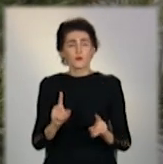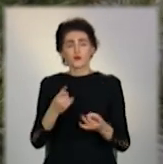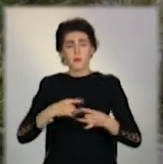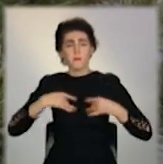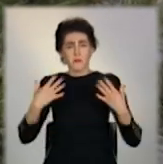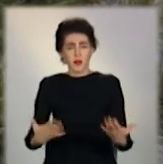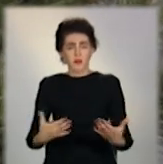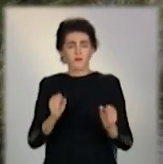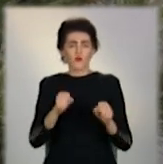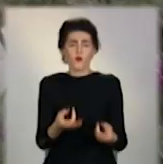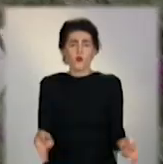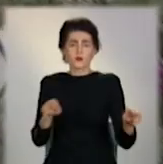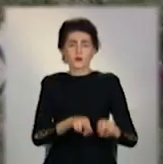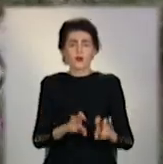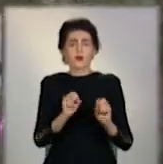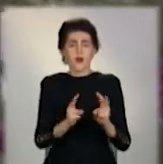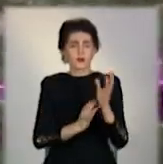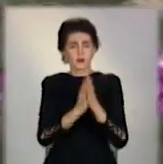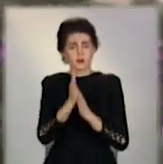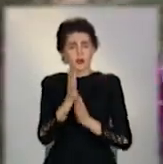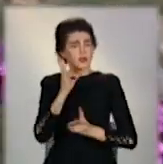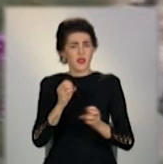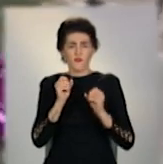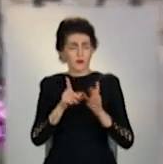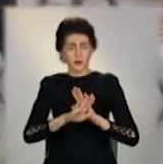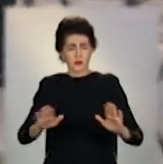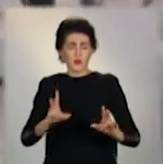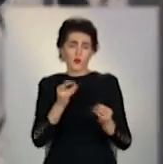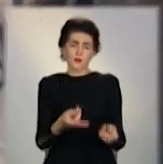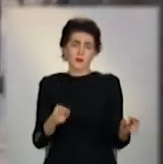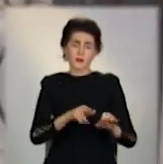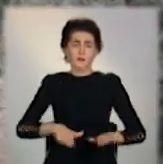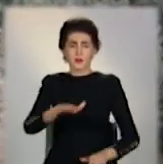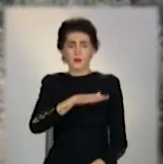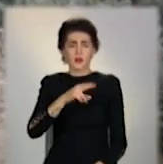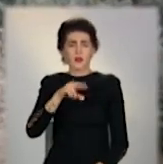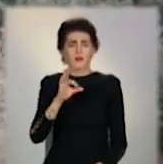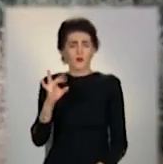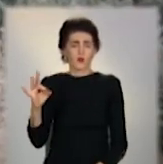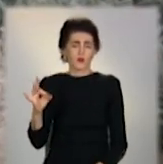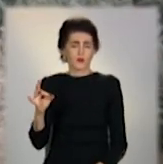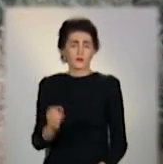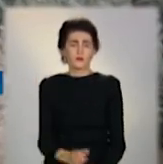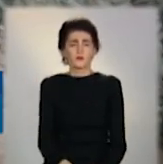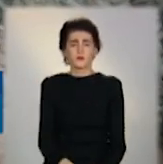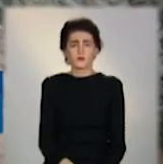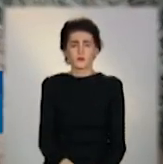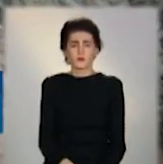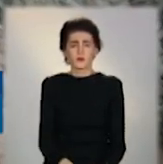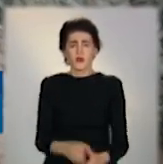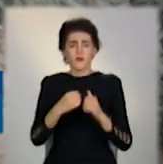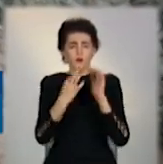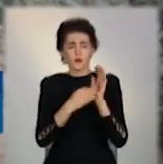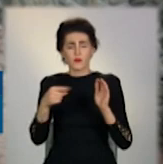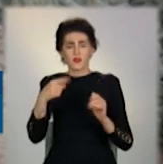дерево можна залишити як кімнатну рослину, або висадити у дворі чи за містом. 18-20 температура